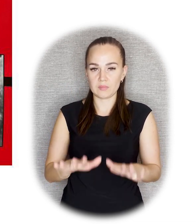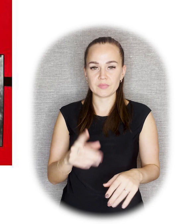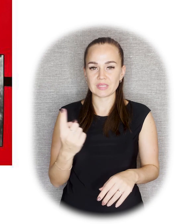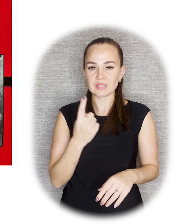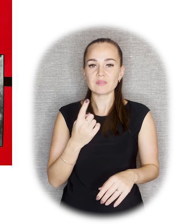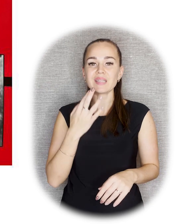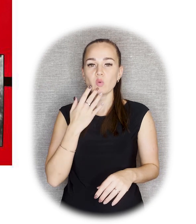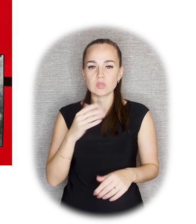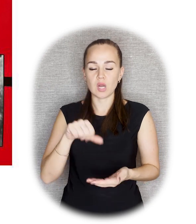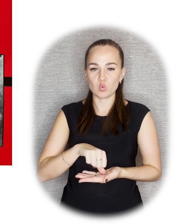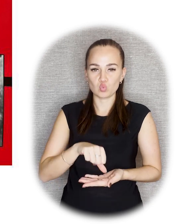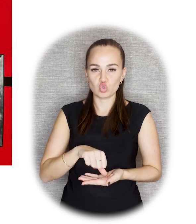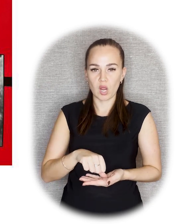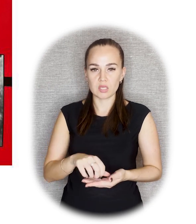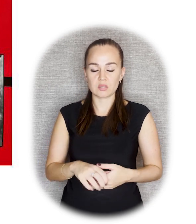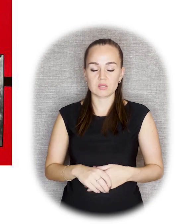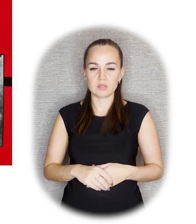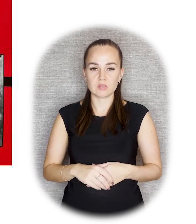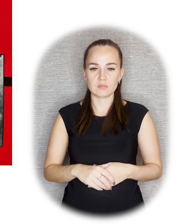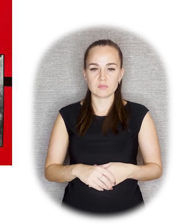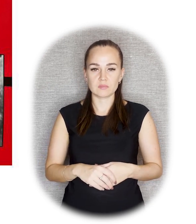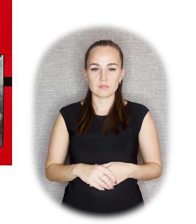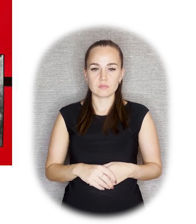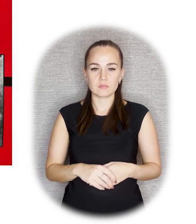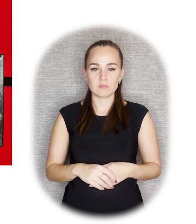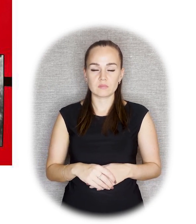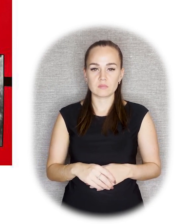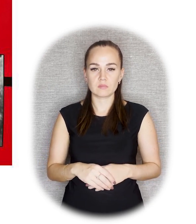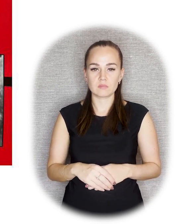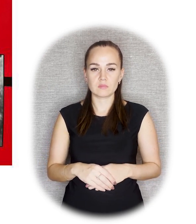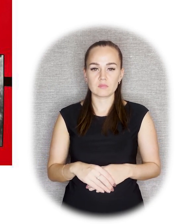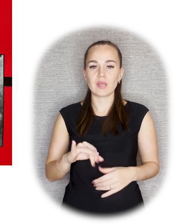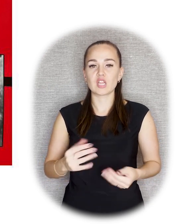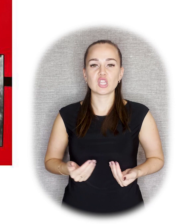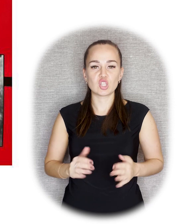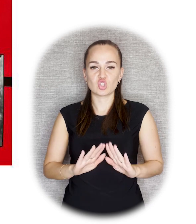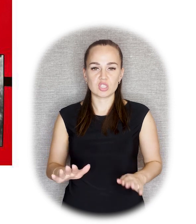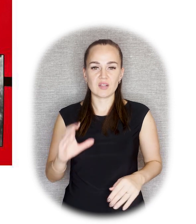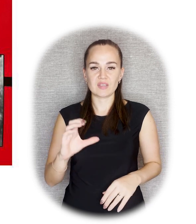единственным иностранным участником, тем, кто потом не жил в Советском Союзе,